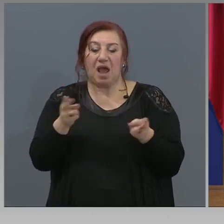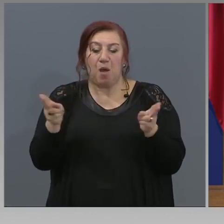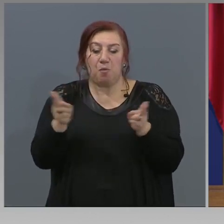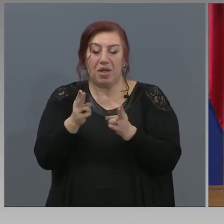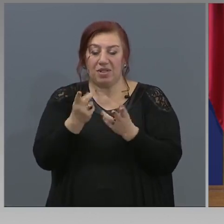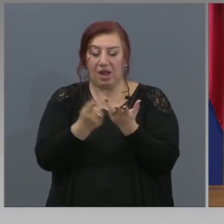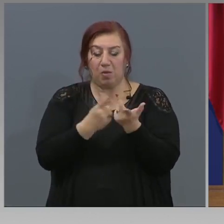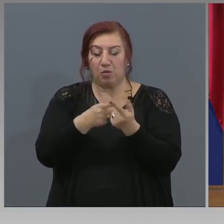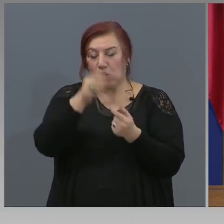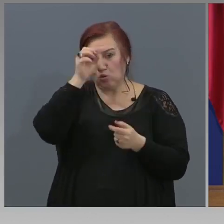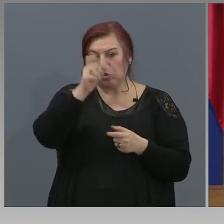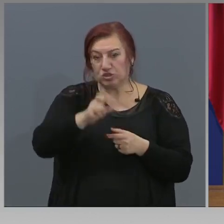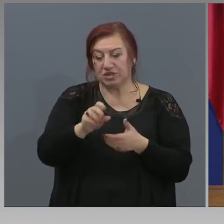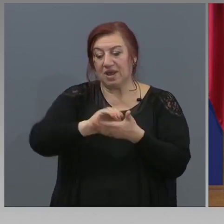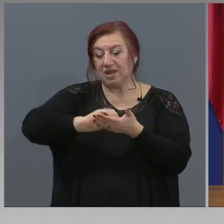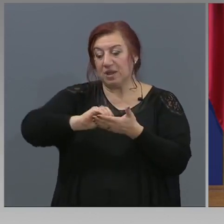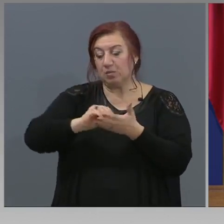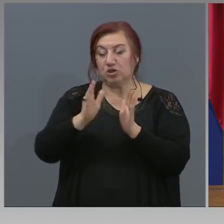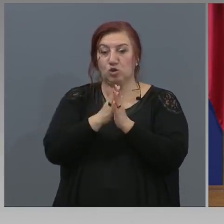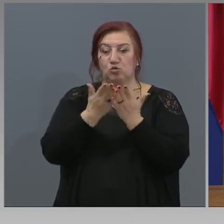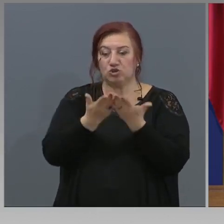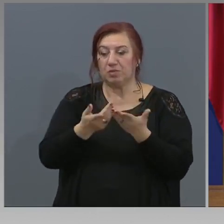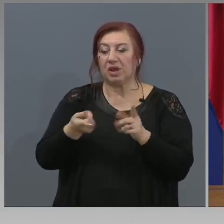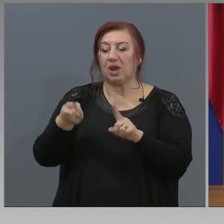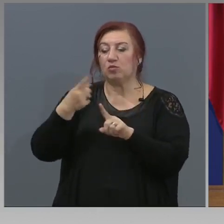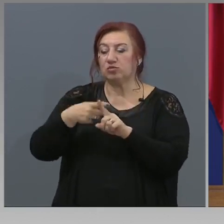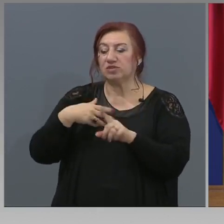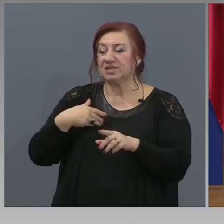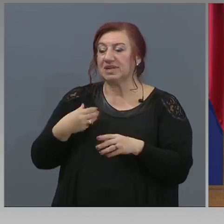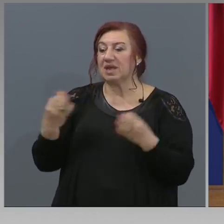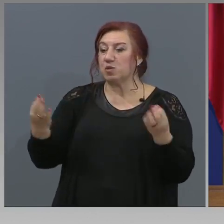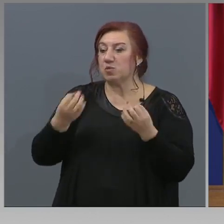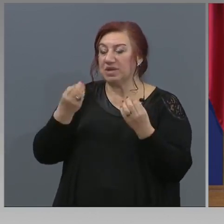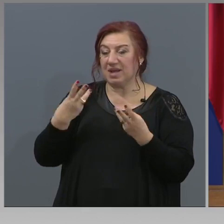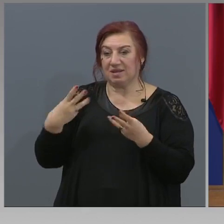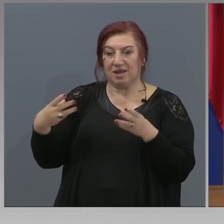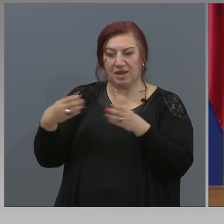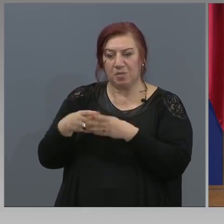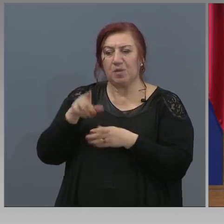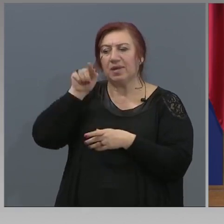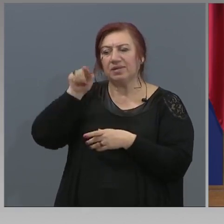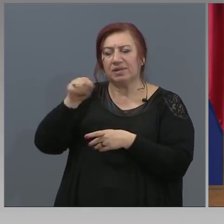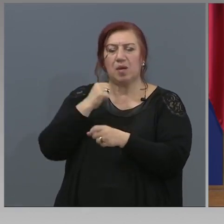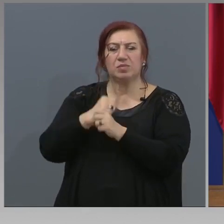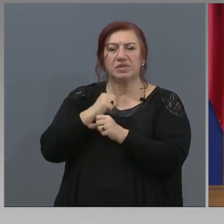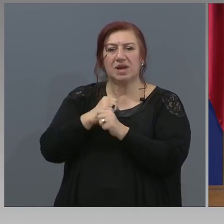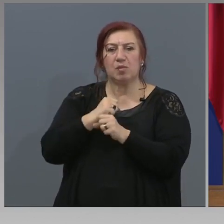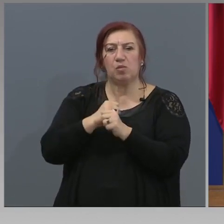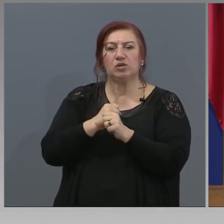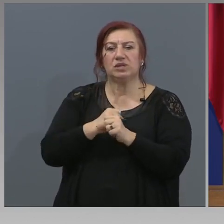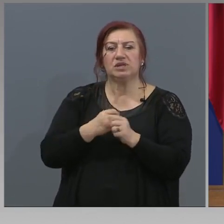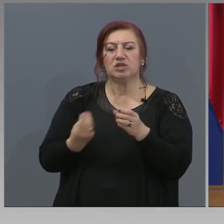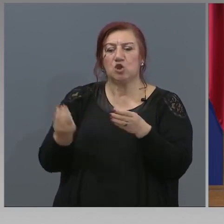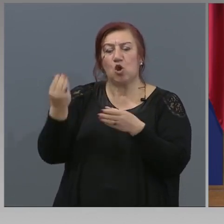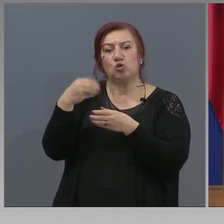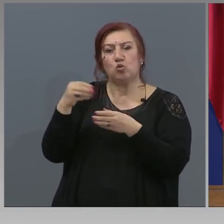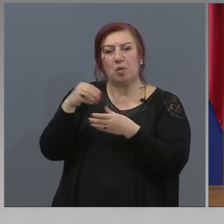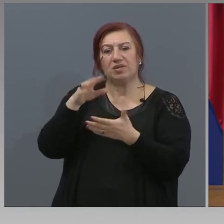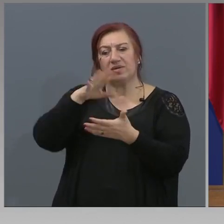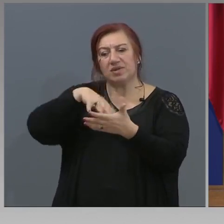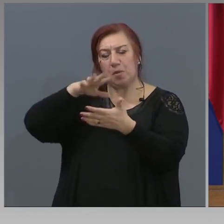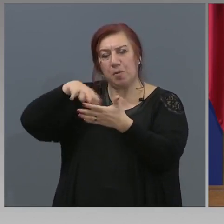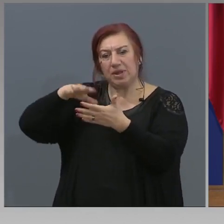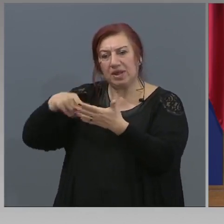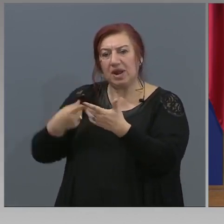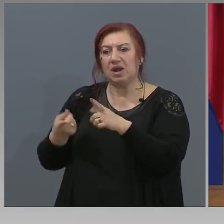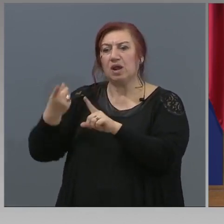ученици, второ, защото изискват много по-специализирани екипи. Много по-голяма степен там се работи с допълнителни материали, в това